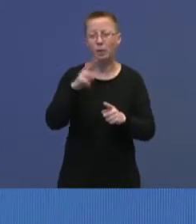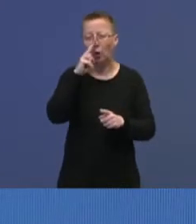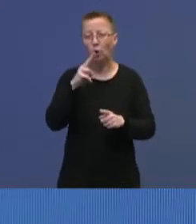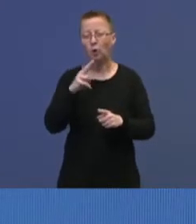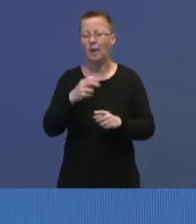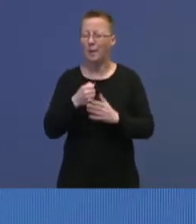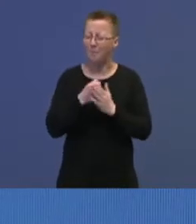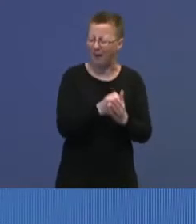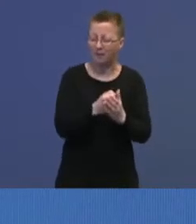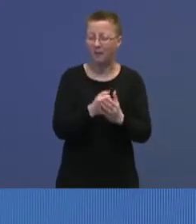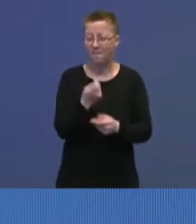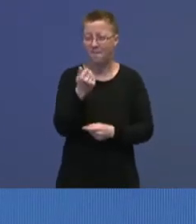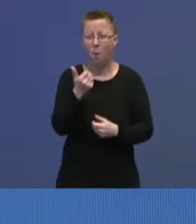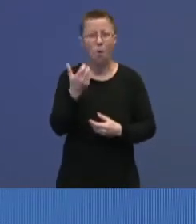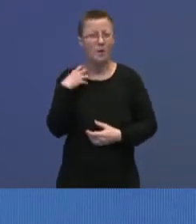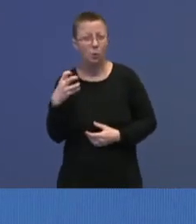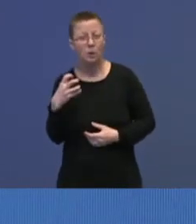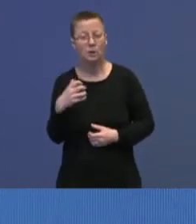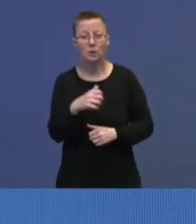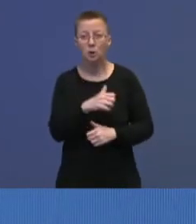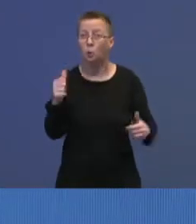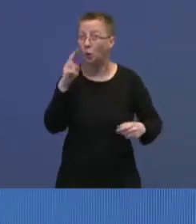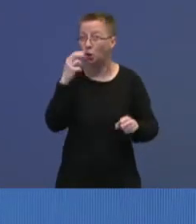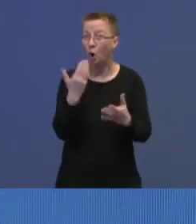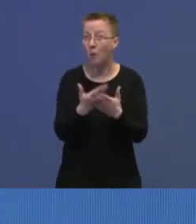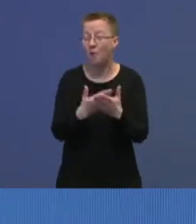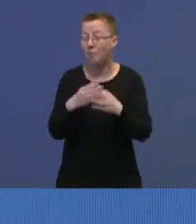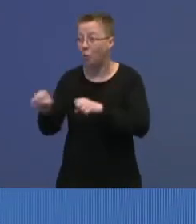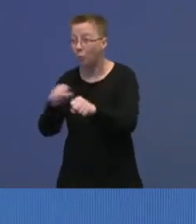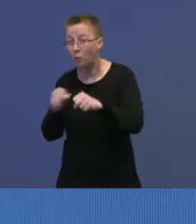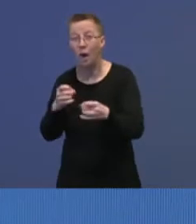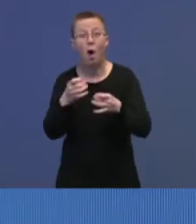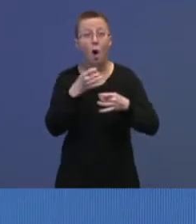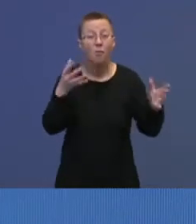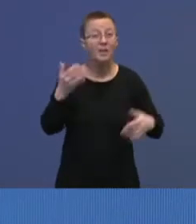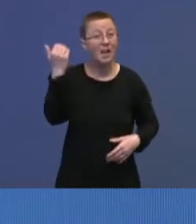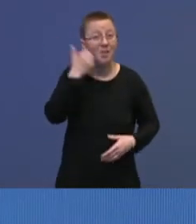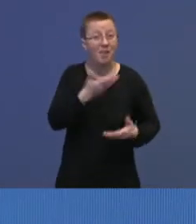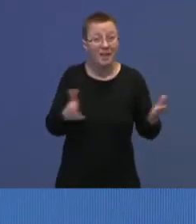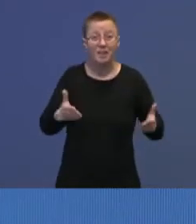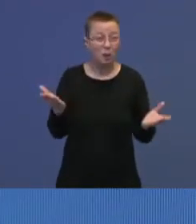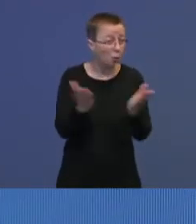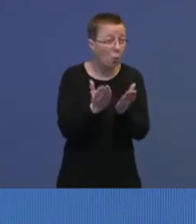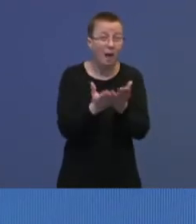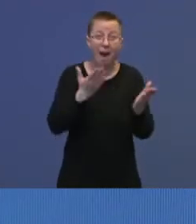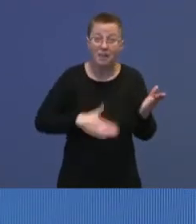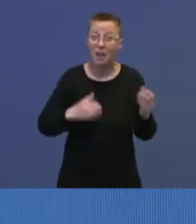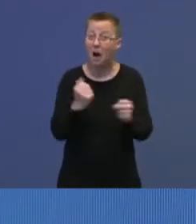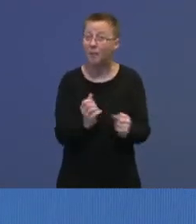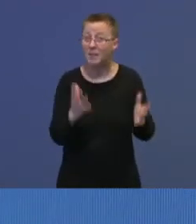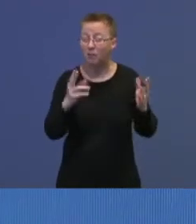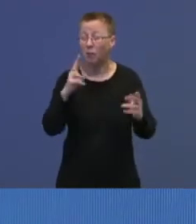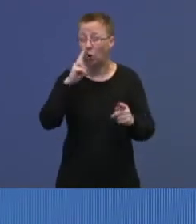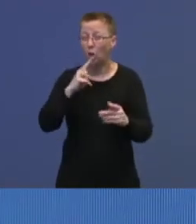knappe ressurser og store nye oppgaver for kommunene, offentlige velferdstjenester, skole, helse og så videre, og arbeidsliv.